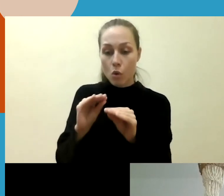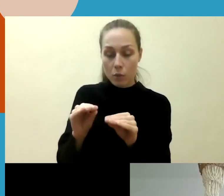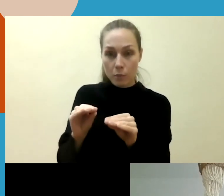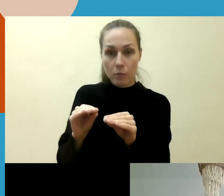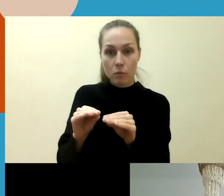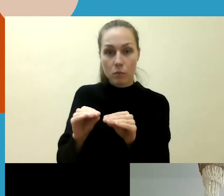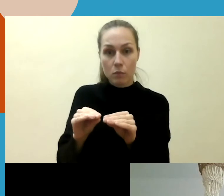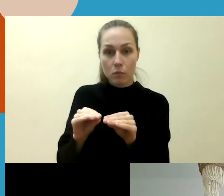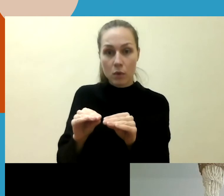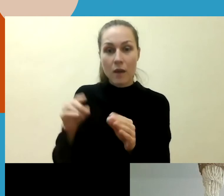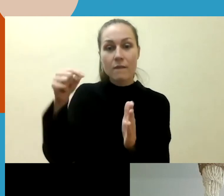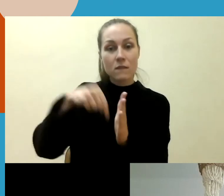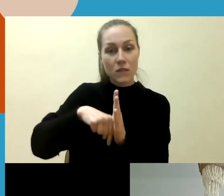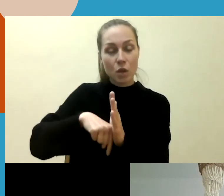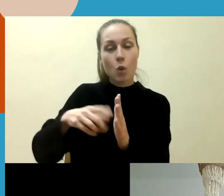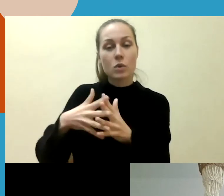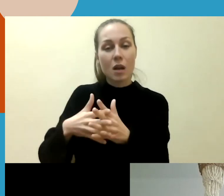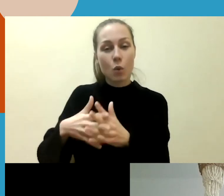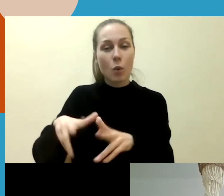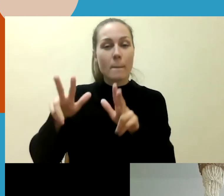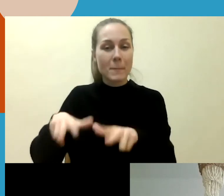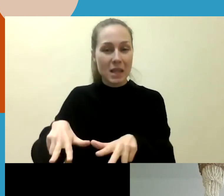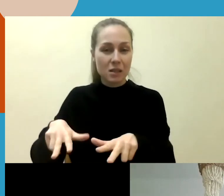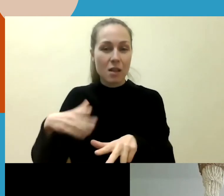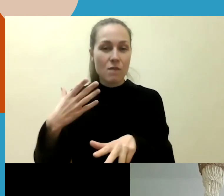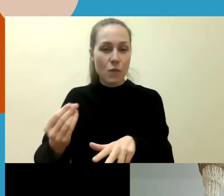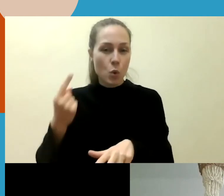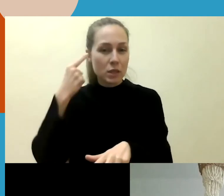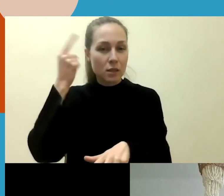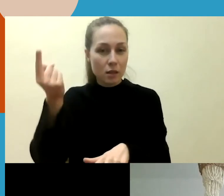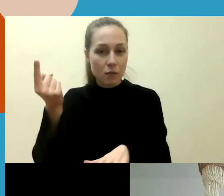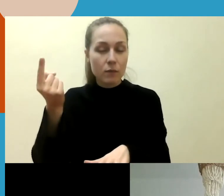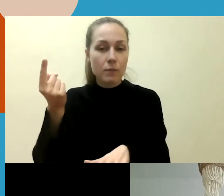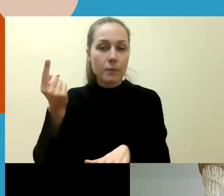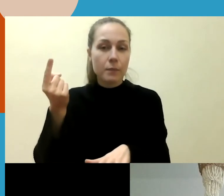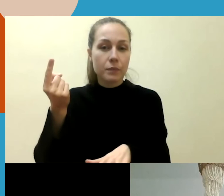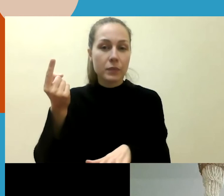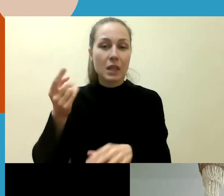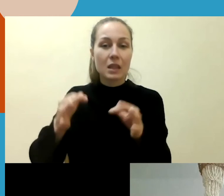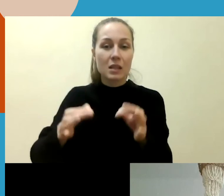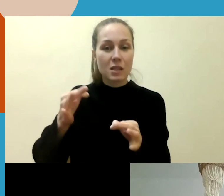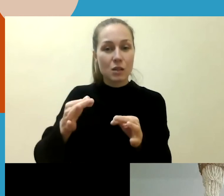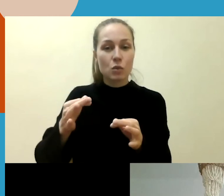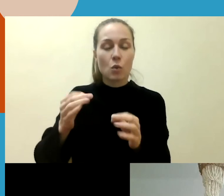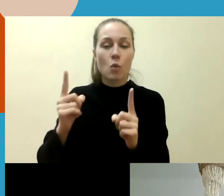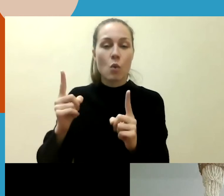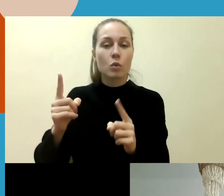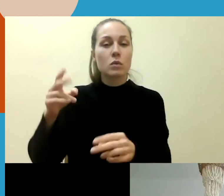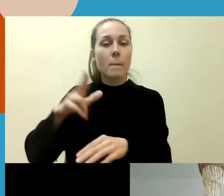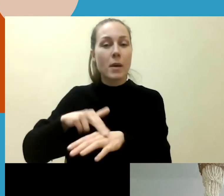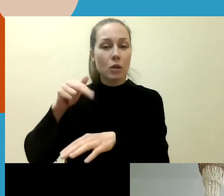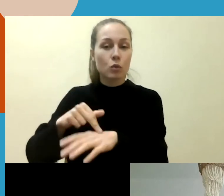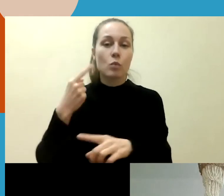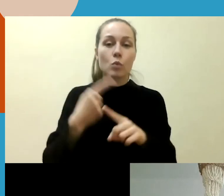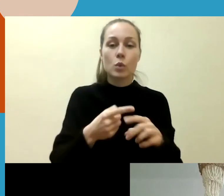kurio vyko Vidaus reikalų ministerijos iniciatyvo, kaip vyko ir Teisės vakos pareigūnų, ir Teisėjų